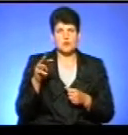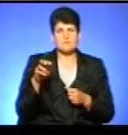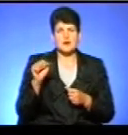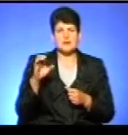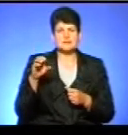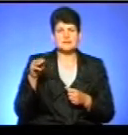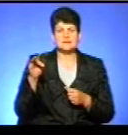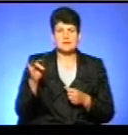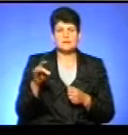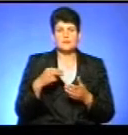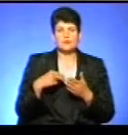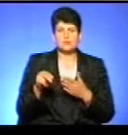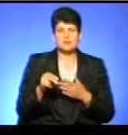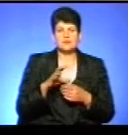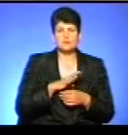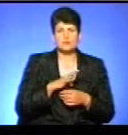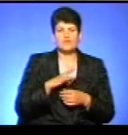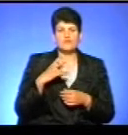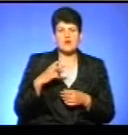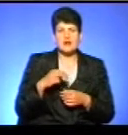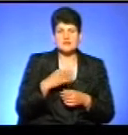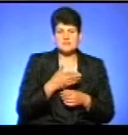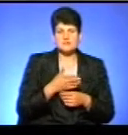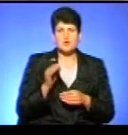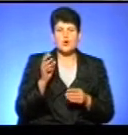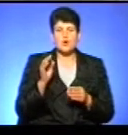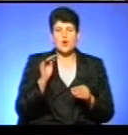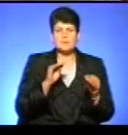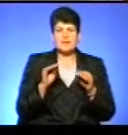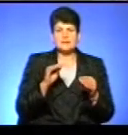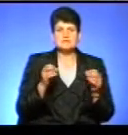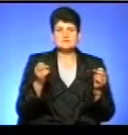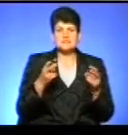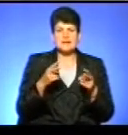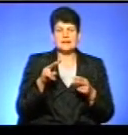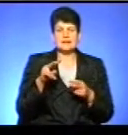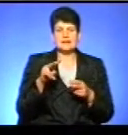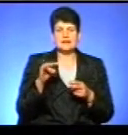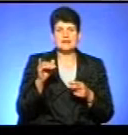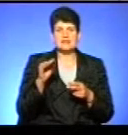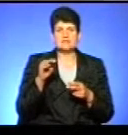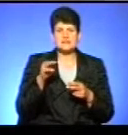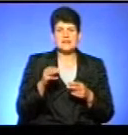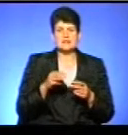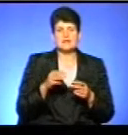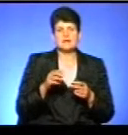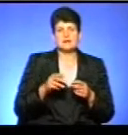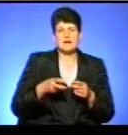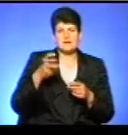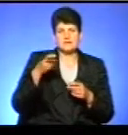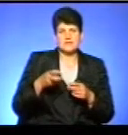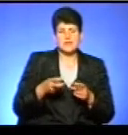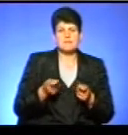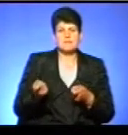придбаний він був у Франції. Він обладнаний спеціальним ліфтом для перевозки людей